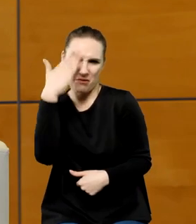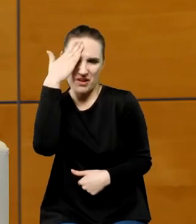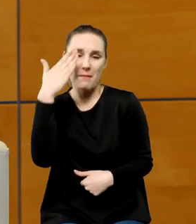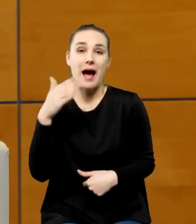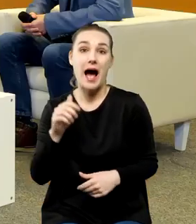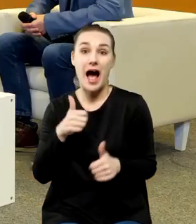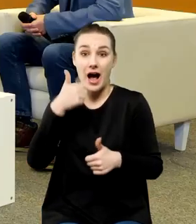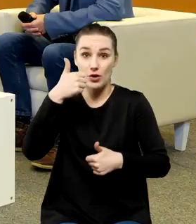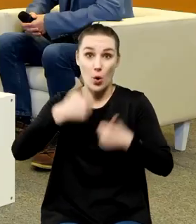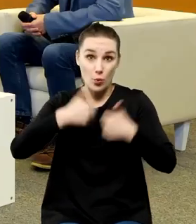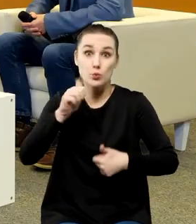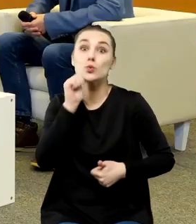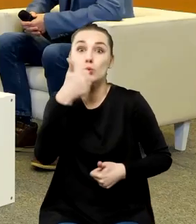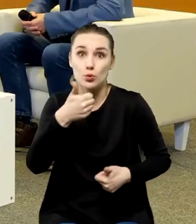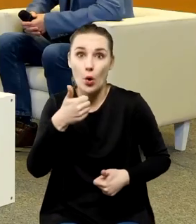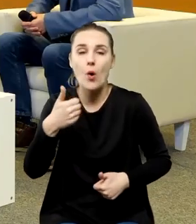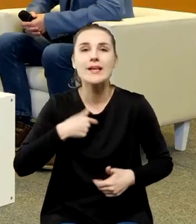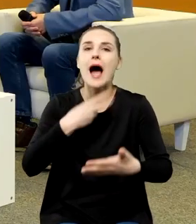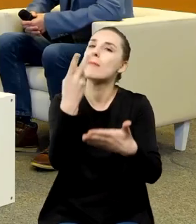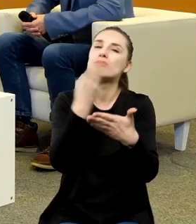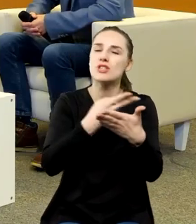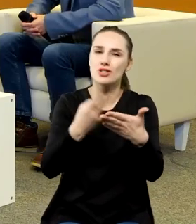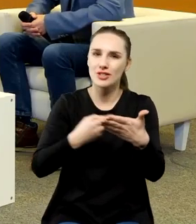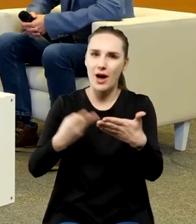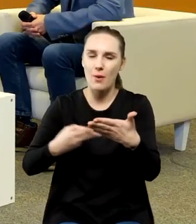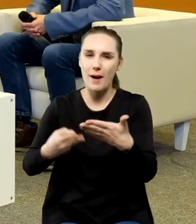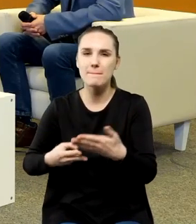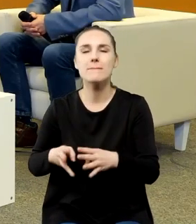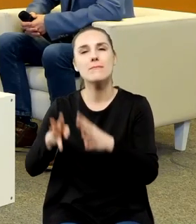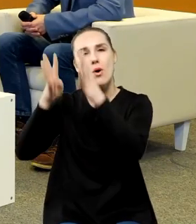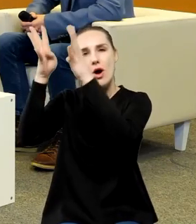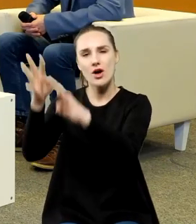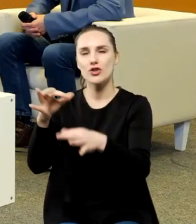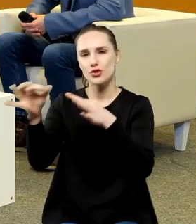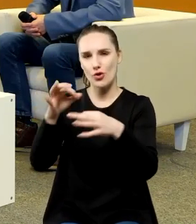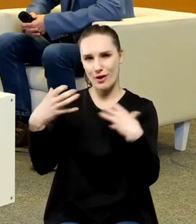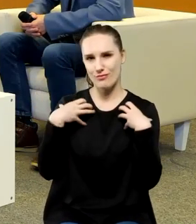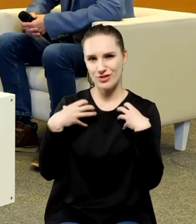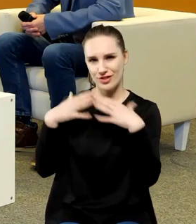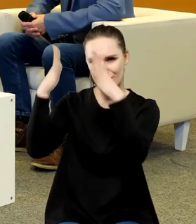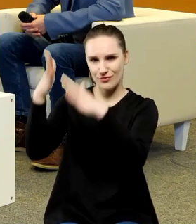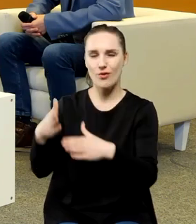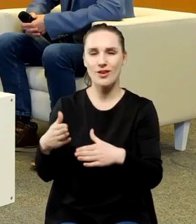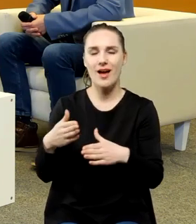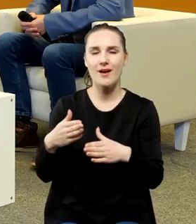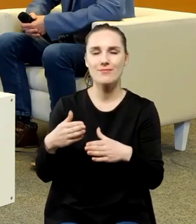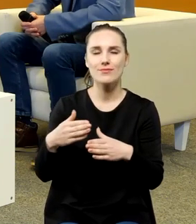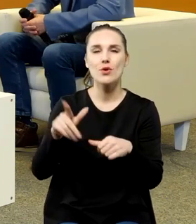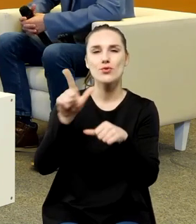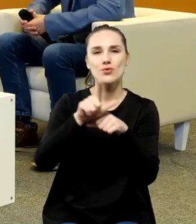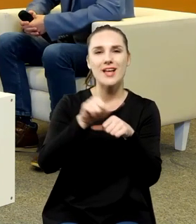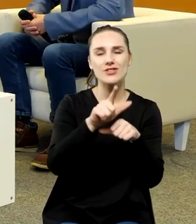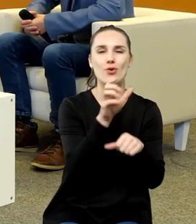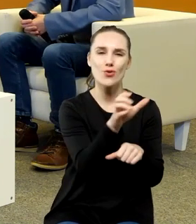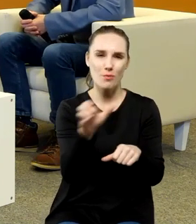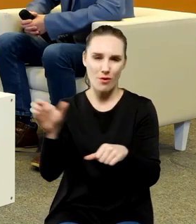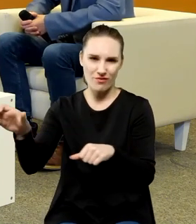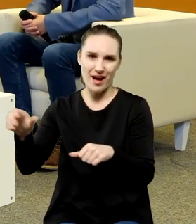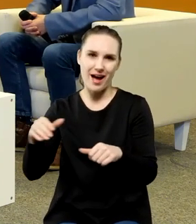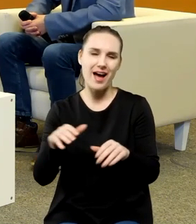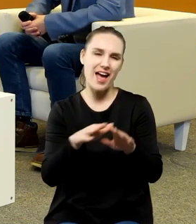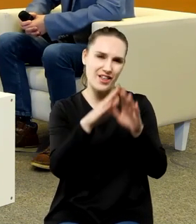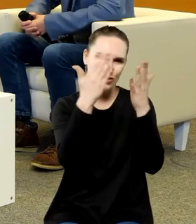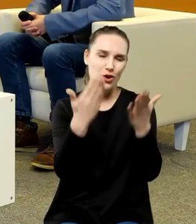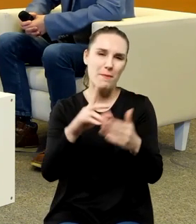był następnego dnia więc przeczytałem biogram w dwunastotomowej encyklopedii PWN i oczywiście